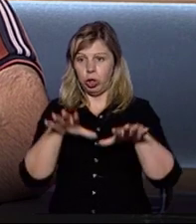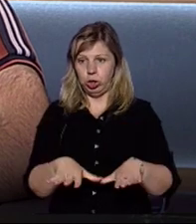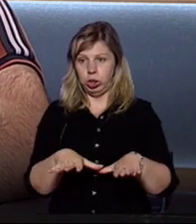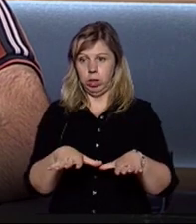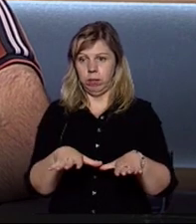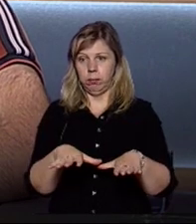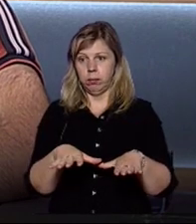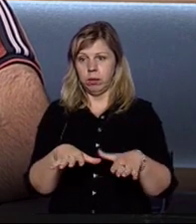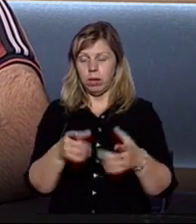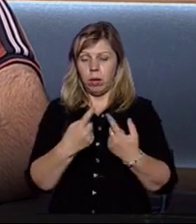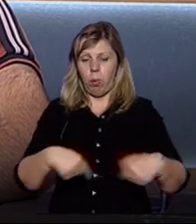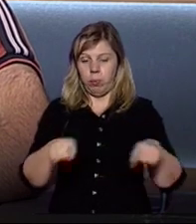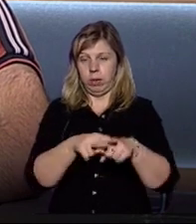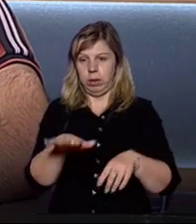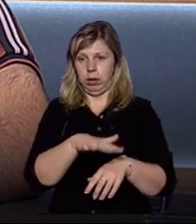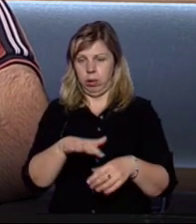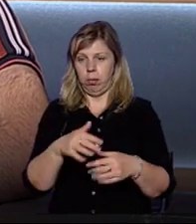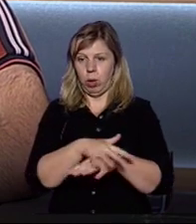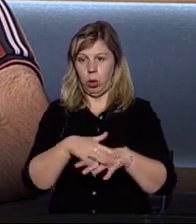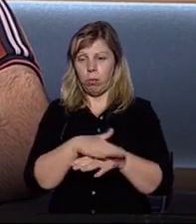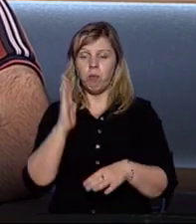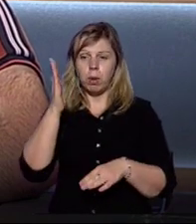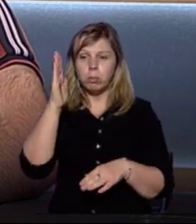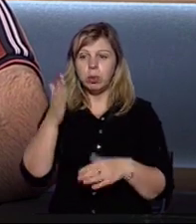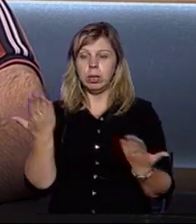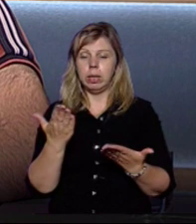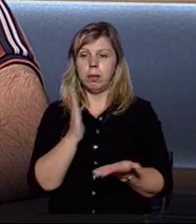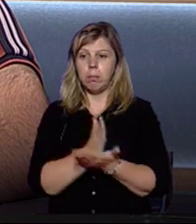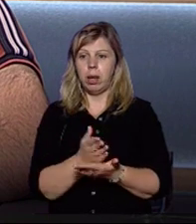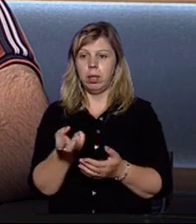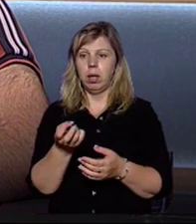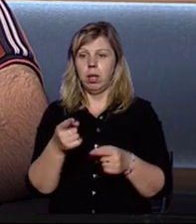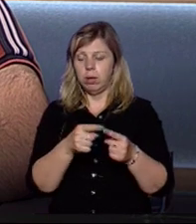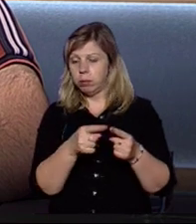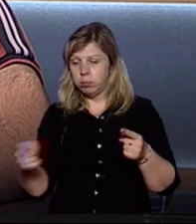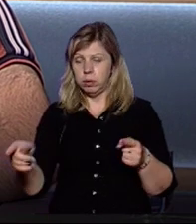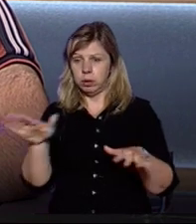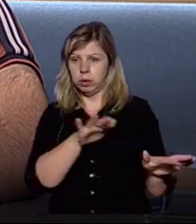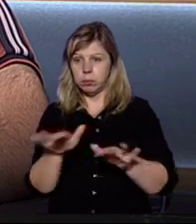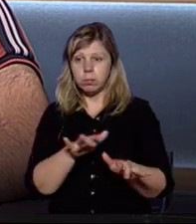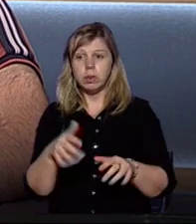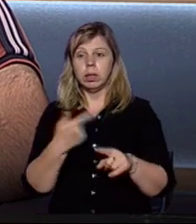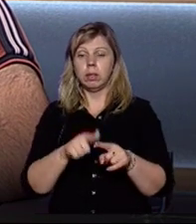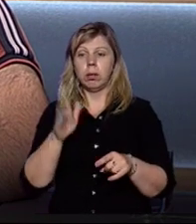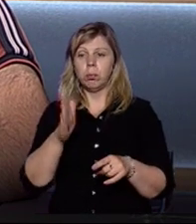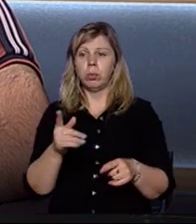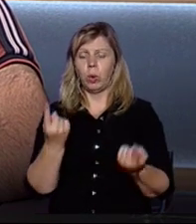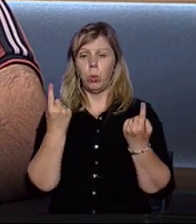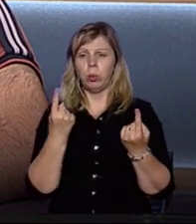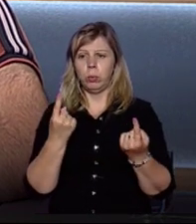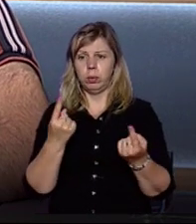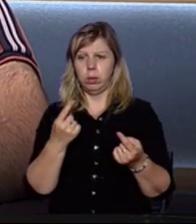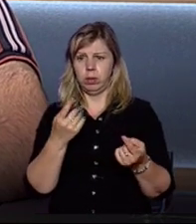об'єднаними територіальними громадами в майбутньому, які мають пройти всю процедуру, і тоді це буде укрупнені